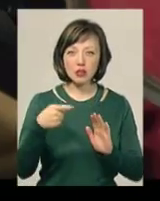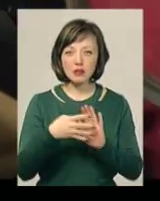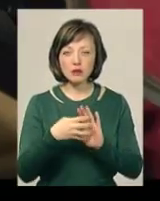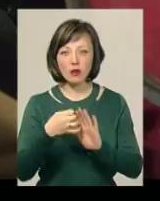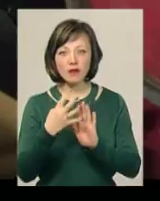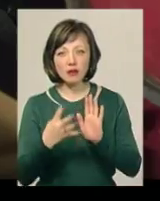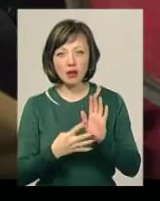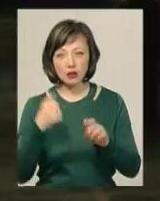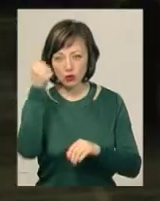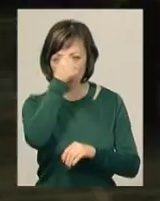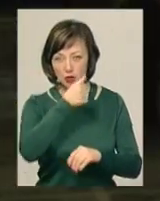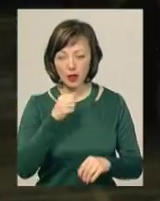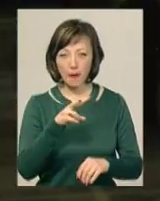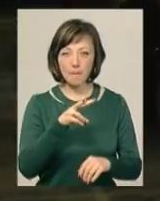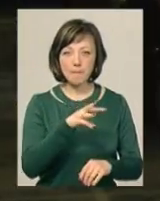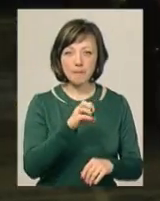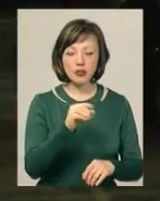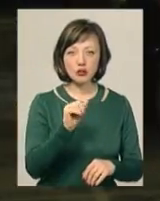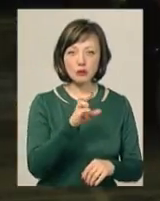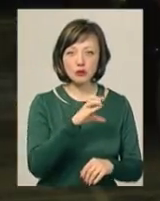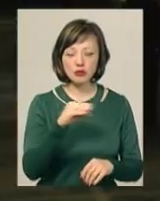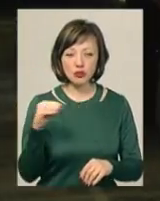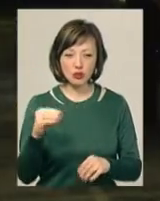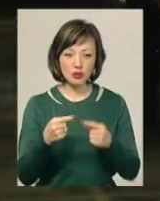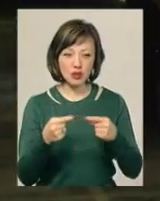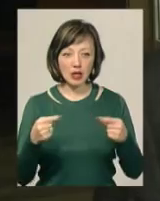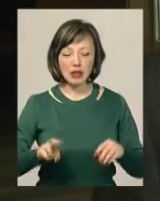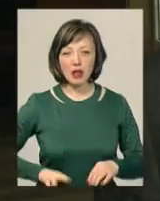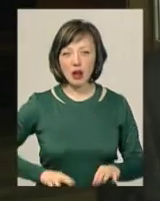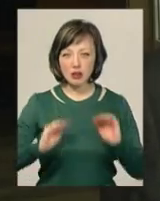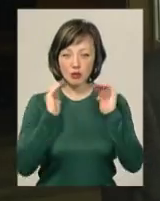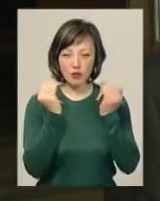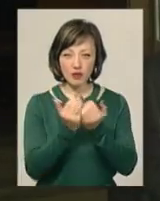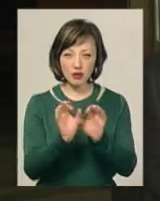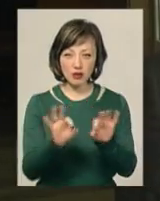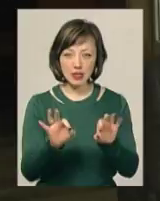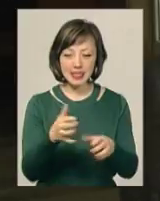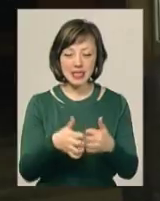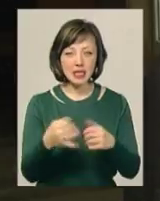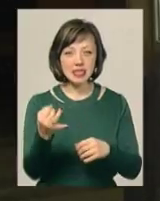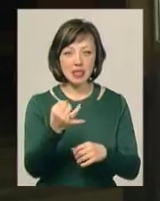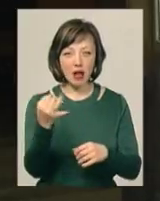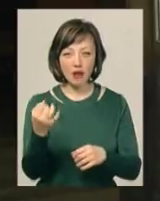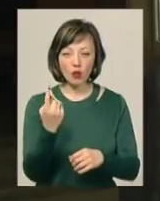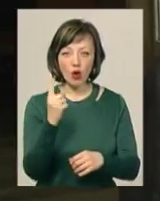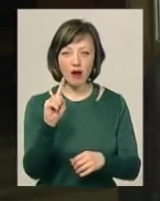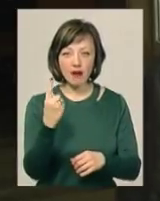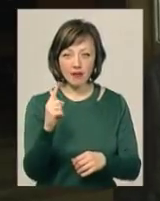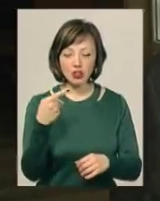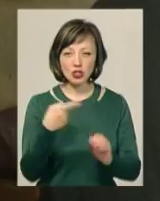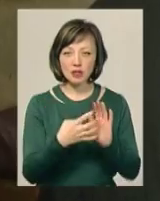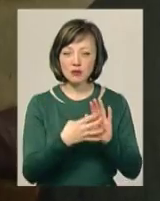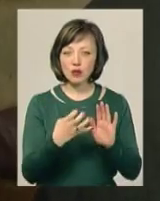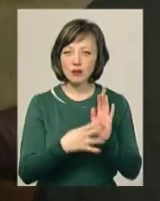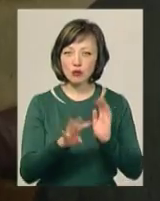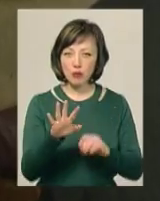років та меджибійськими бонами. Як розповів директор заповідника Олег Погорілець, серед цікавинок – 1 гривня 1995